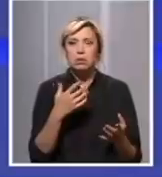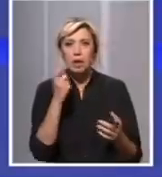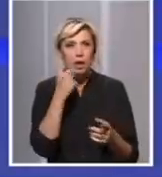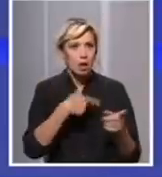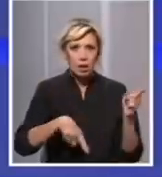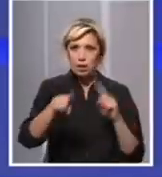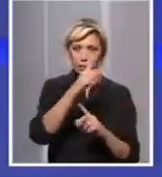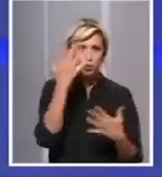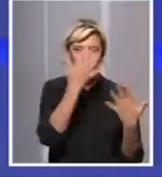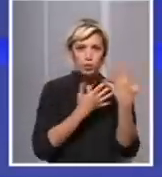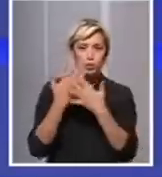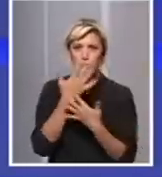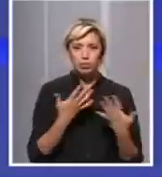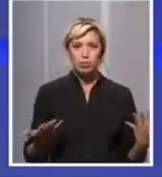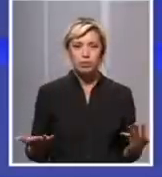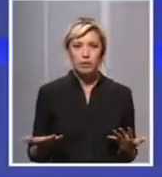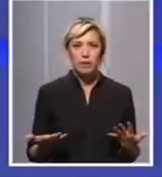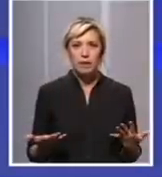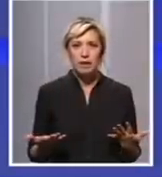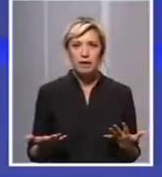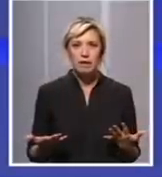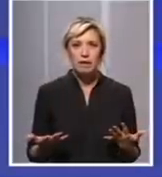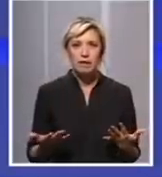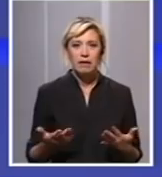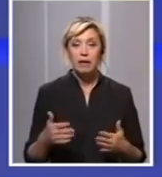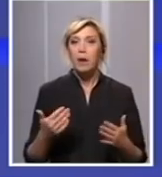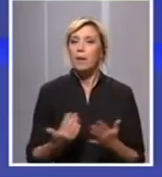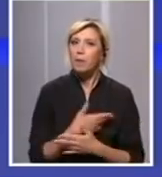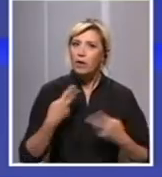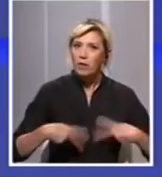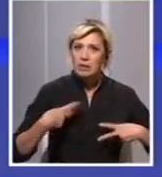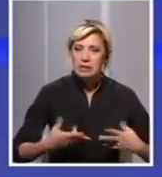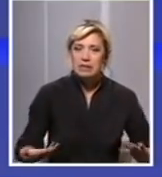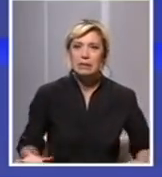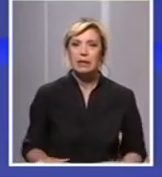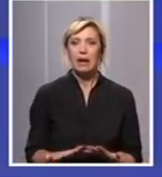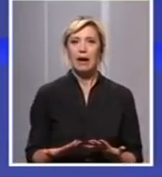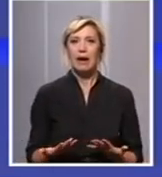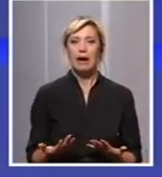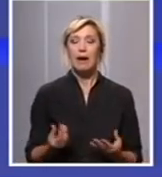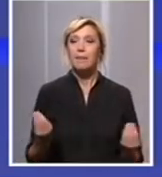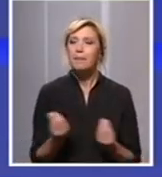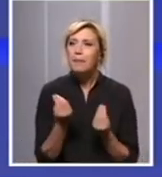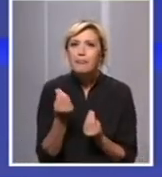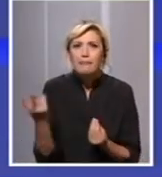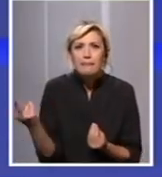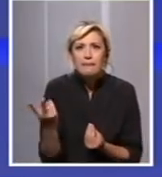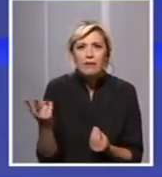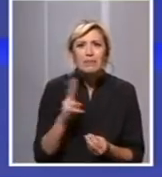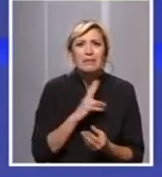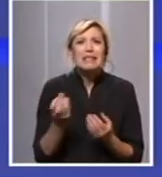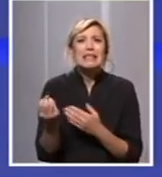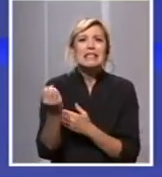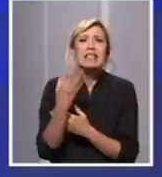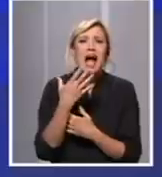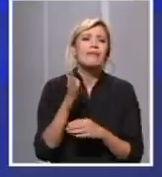tako nešto i onda ponovo imamo sad osjećaj straha, zato pitam, je li imate vi neki savjet osim ovog klasičnog da se